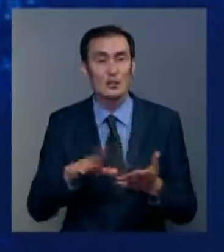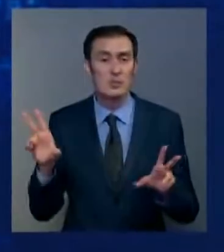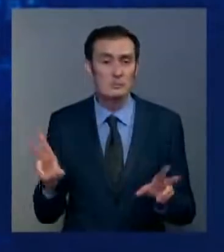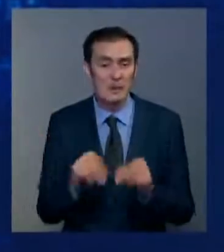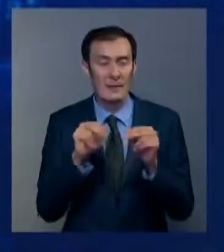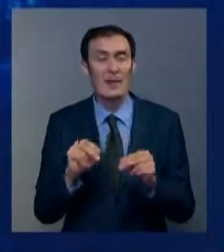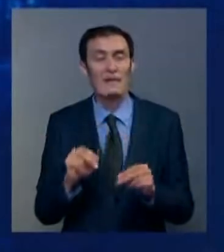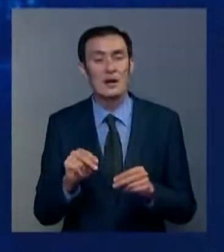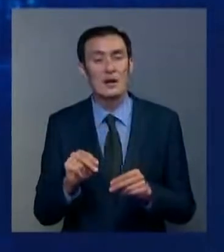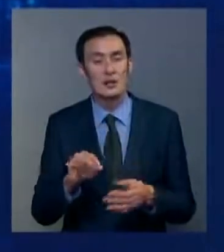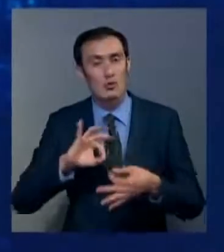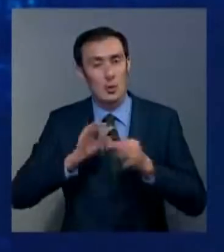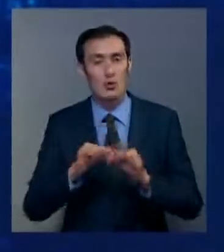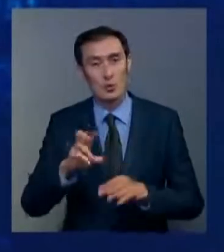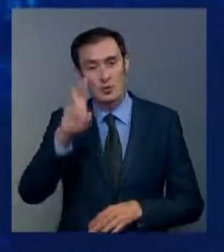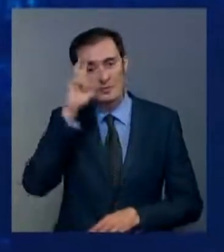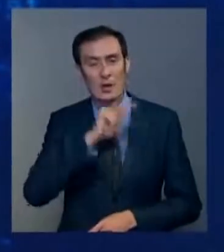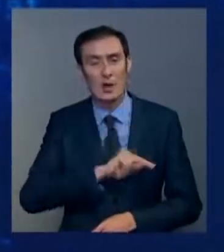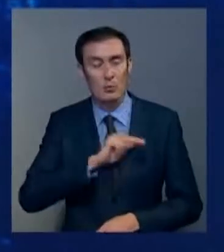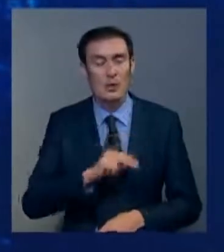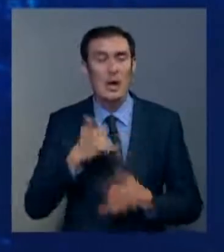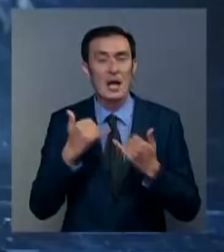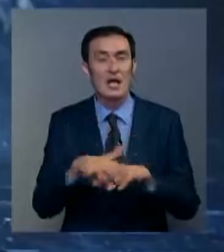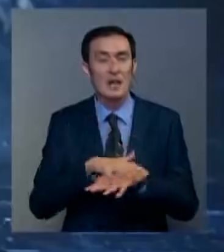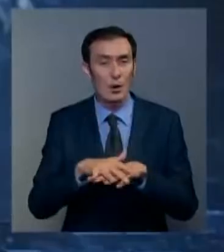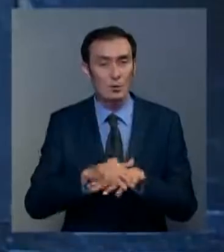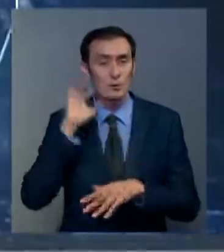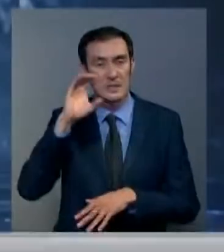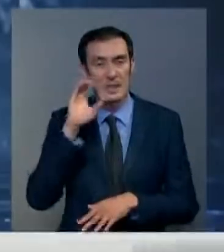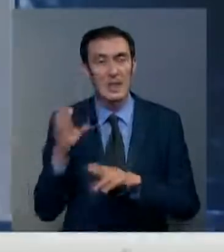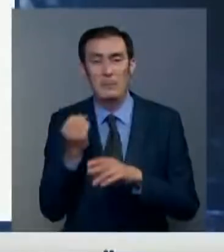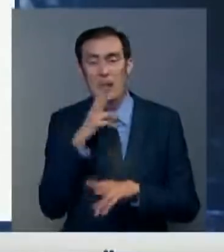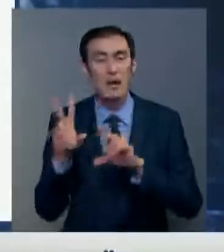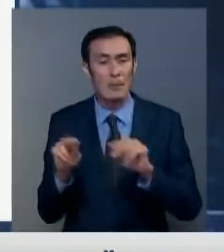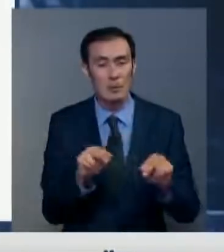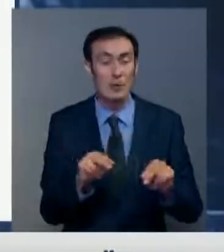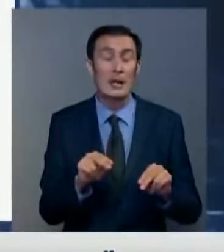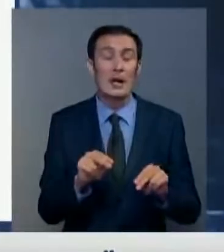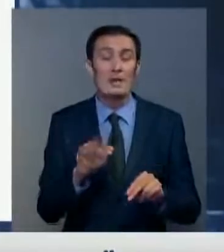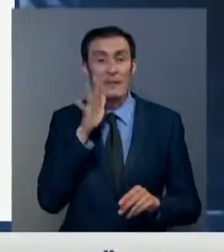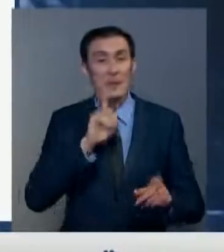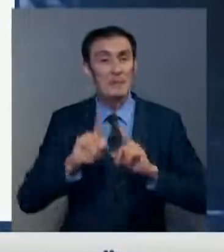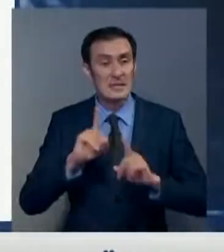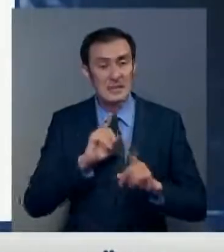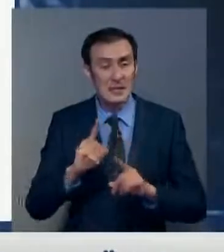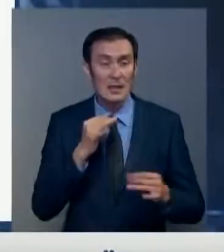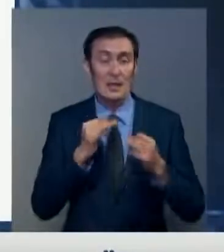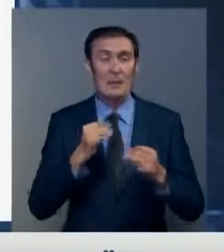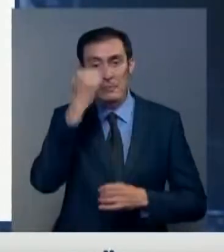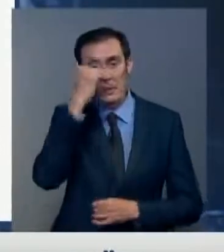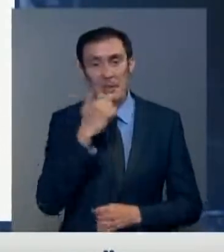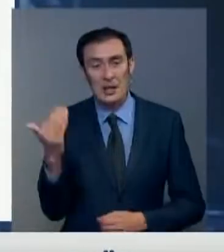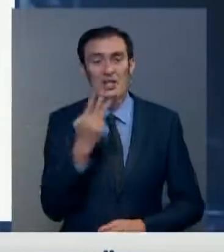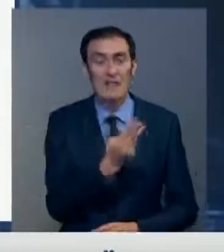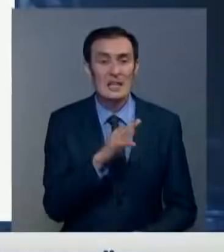успехов в ответственной государственной деятельности. А народу соседней страны благополучия и процветания. Во время беседы Касымжо Мартокаев поблагодарил